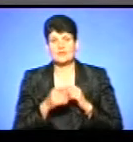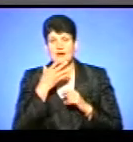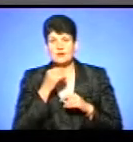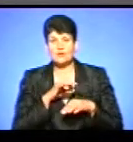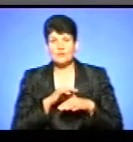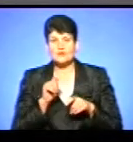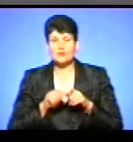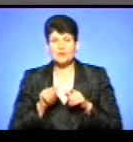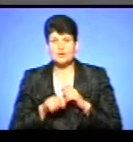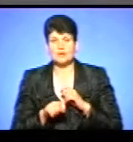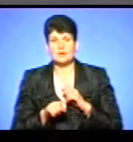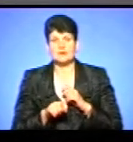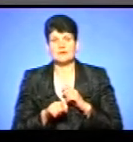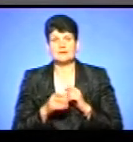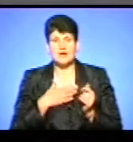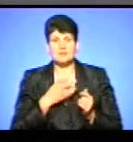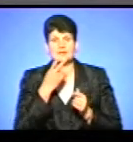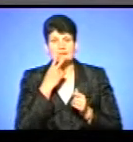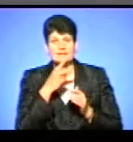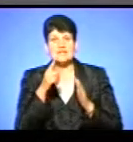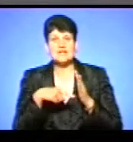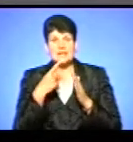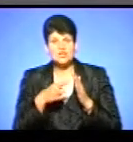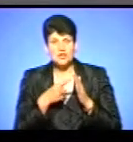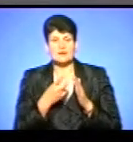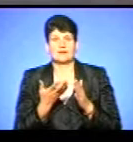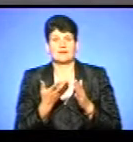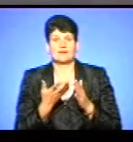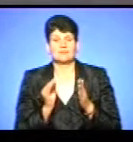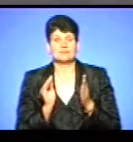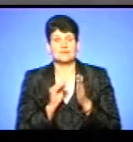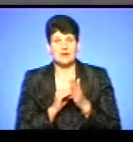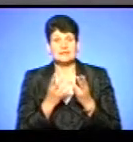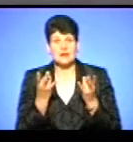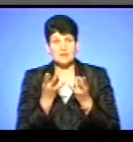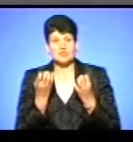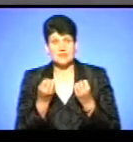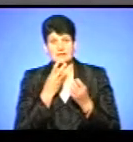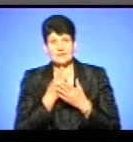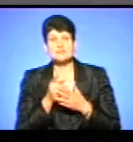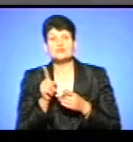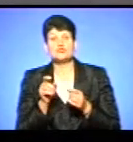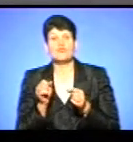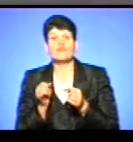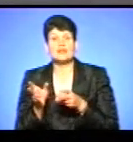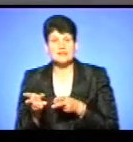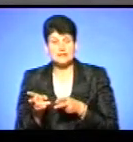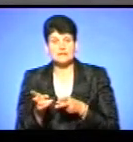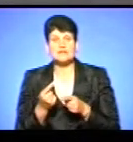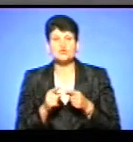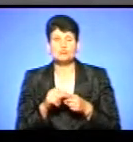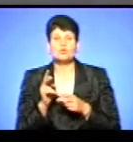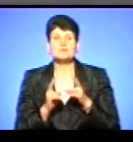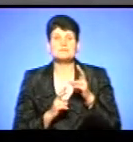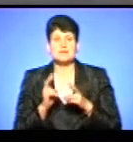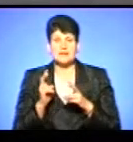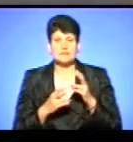контроль для того, що дивляться нам. Сім лічильників повставляли, але ж треба дивитися і за тим, що ми випускаємо. І даному підприємству